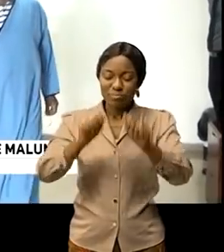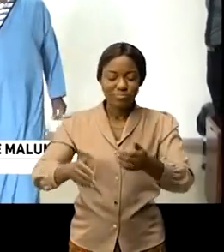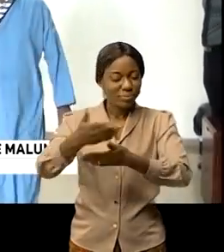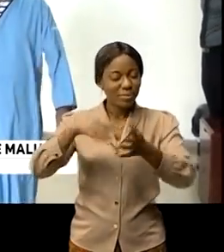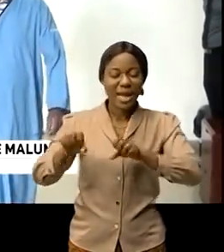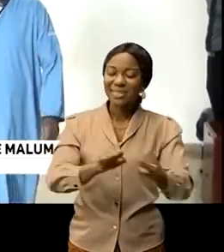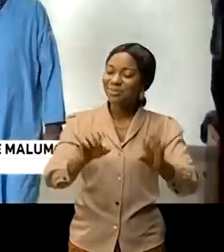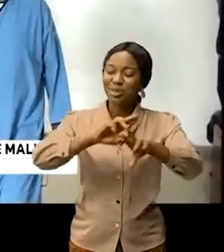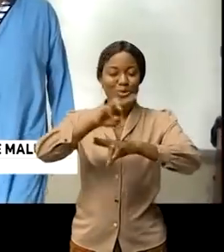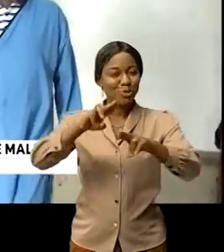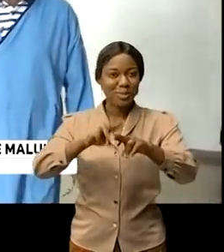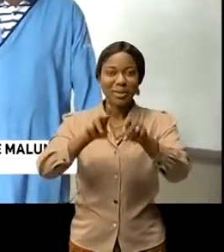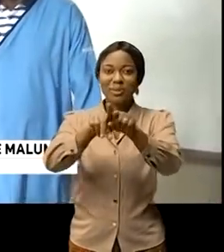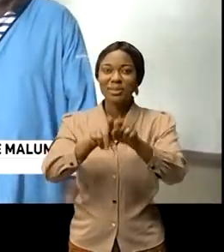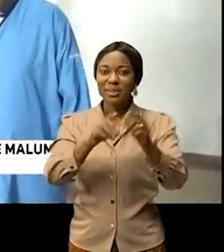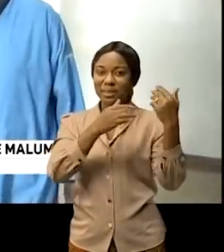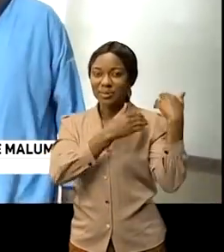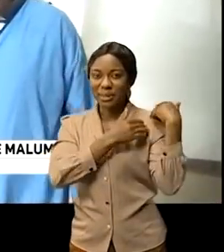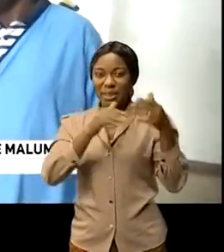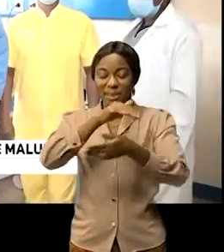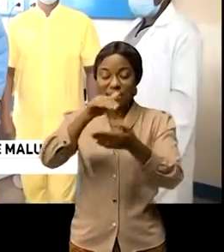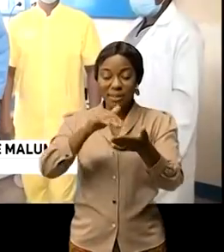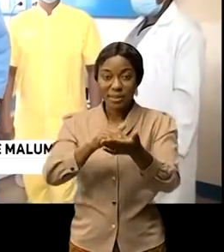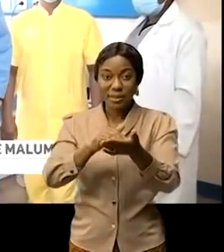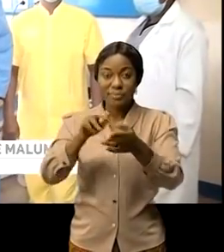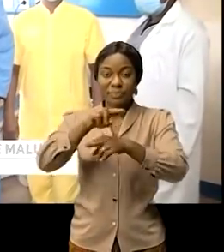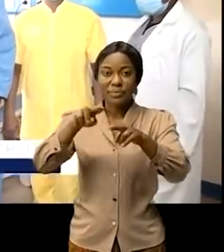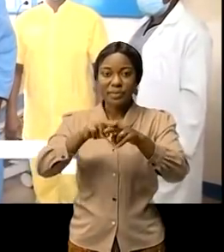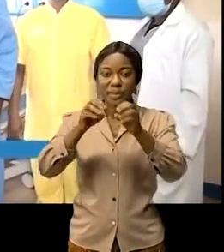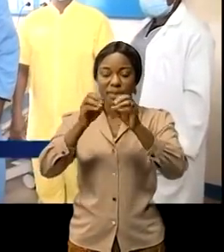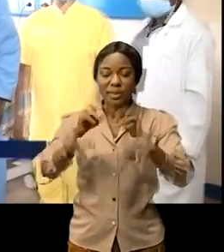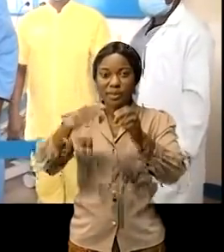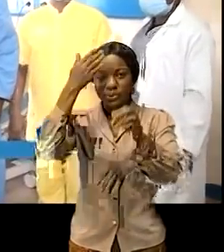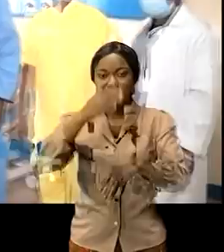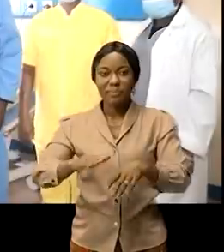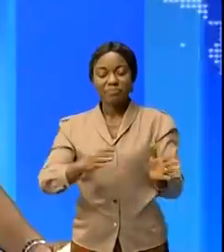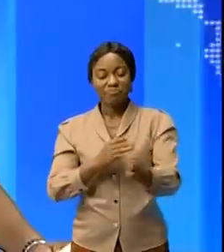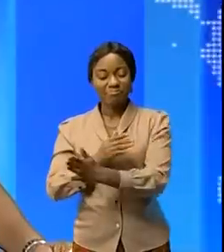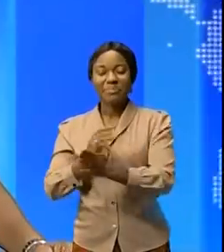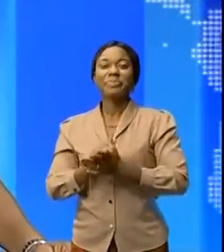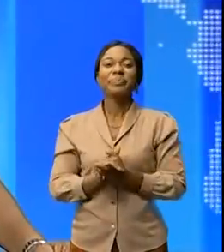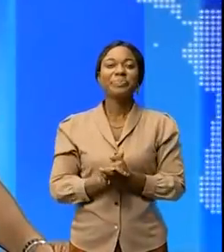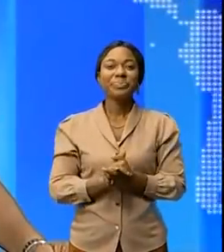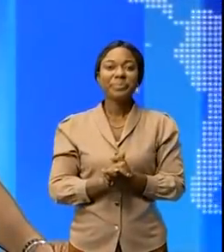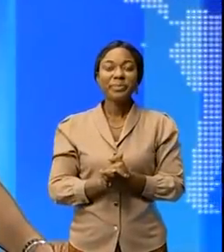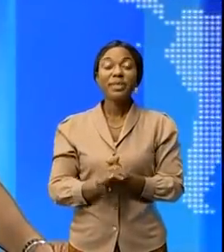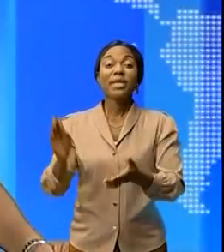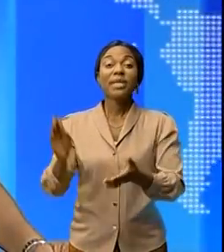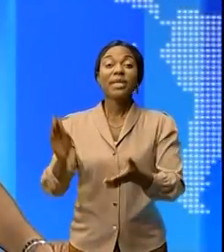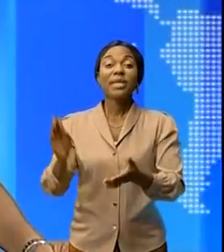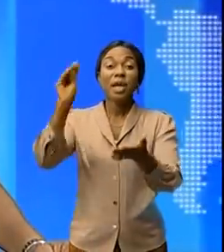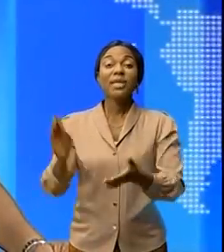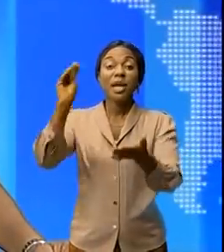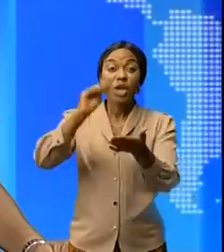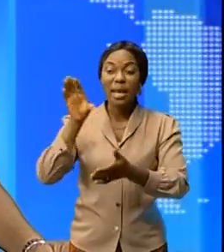ses fonctions des responsables du centre international des civilisations Bantu et puis la banque